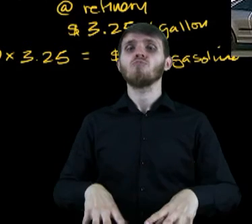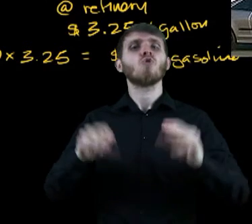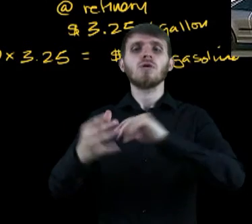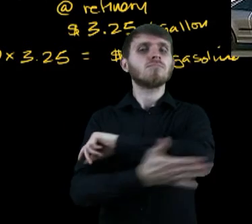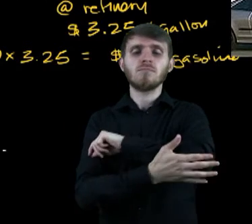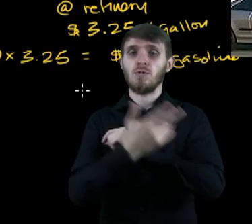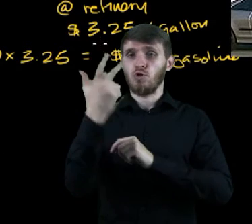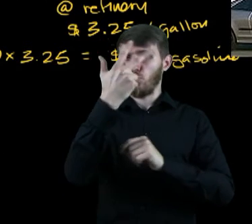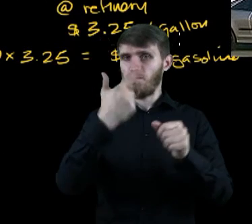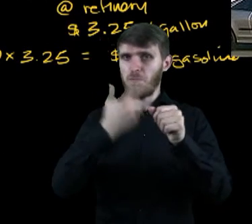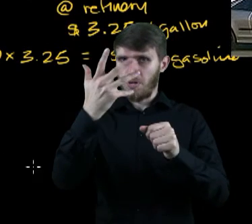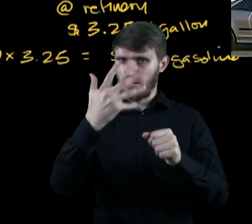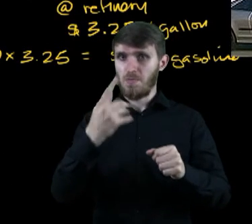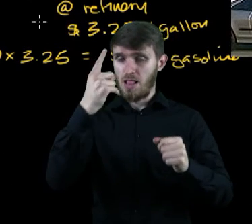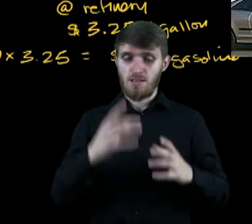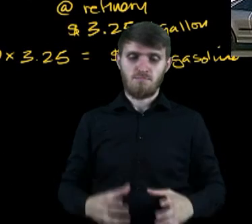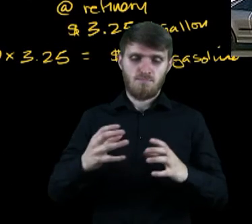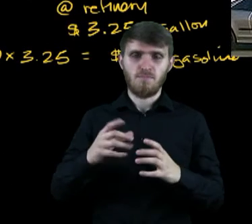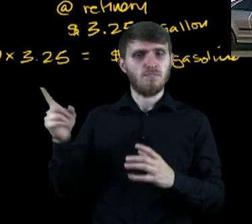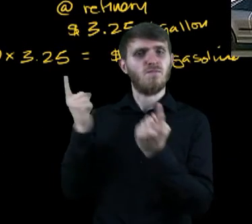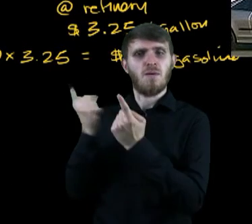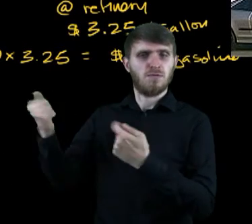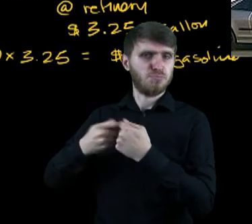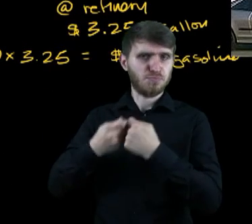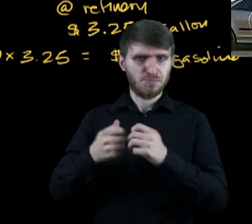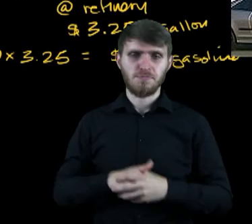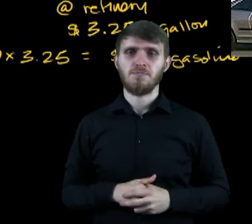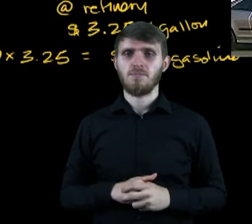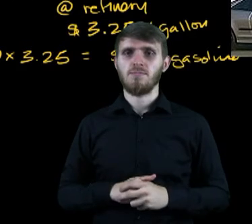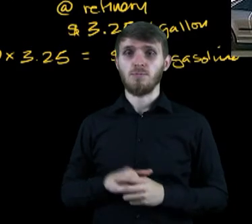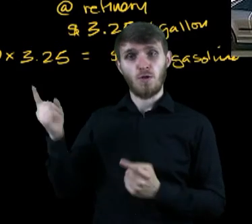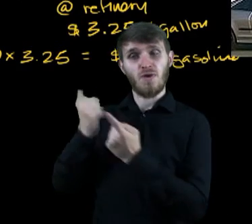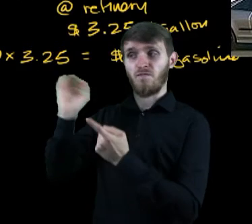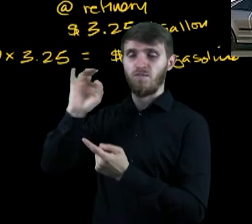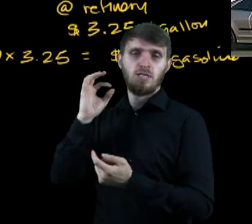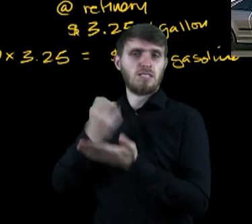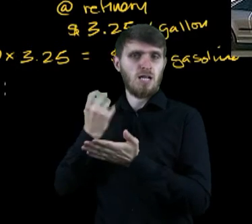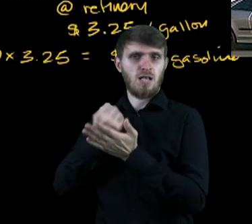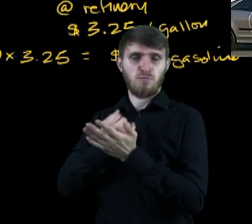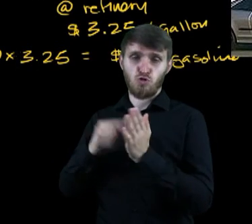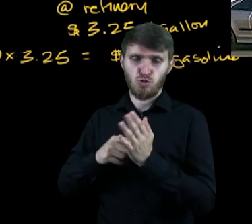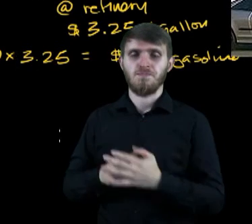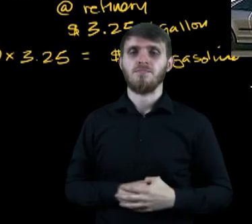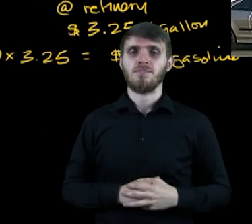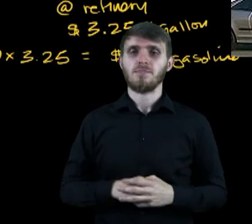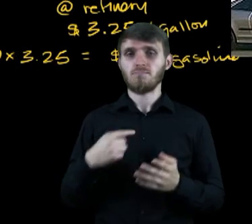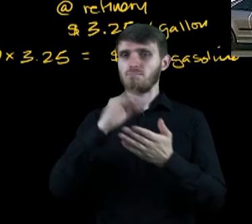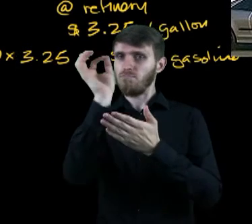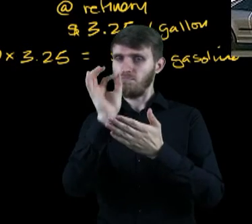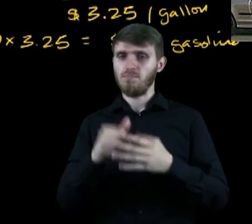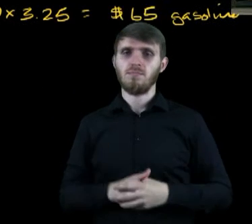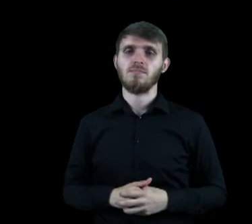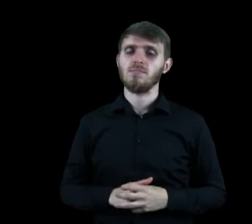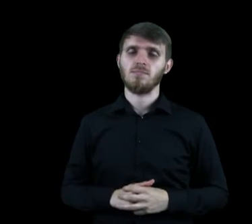Wyjściowa cena to 3,25 za galon. To cena benzyny odbieranej w rafinerii. Narysujmy to